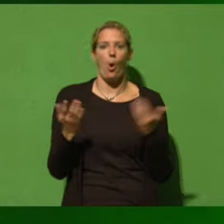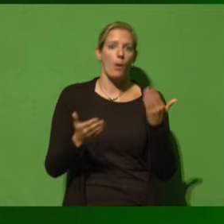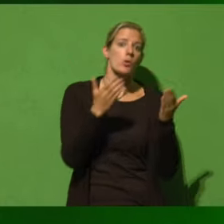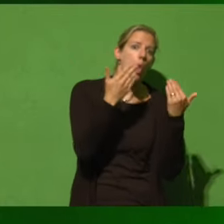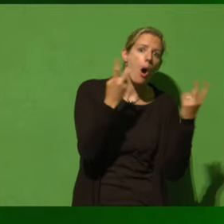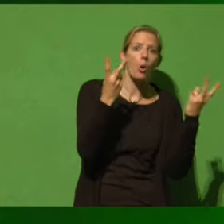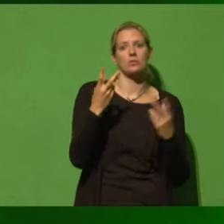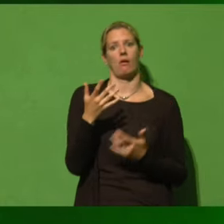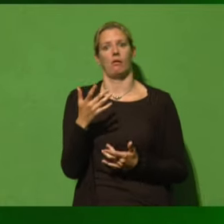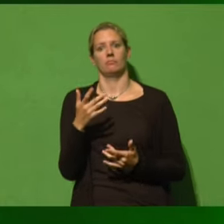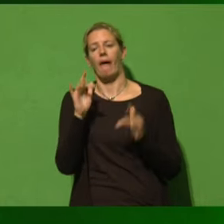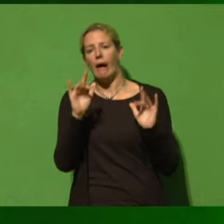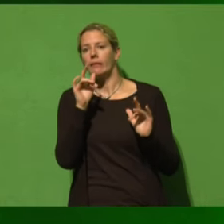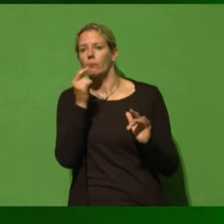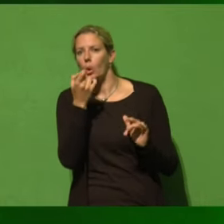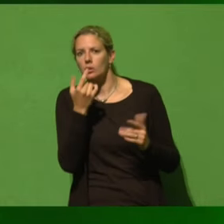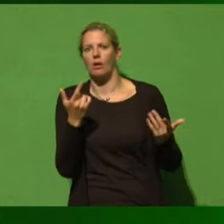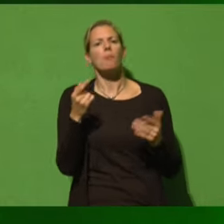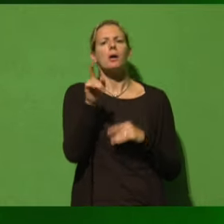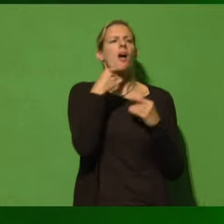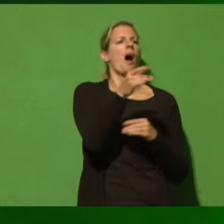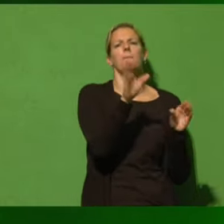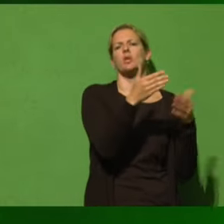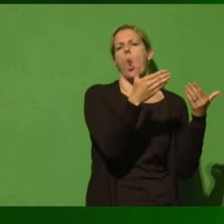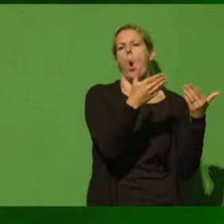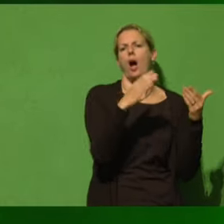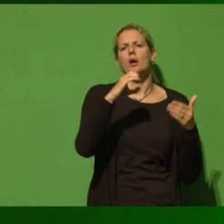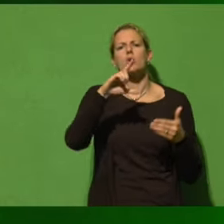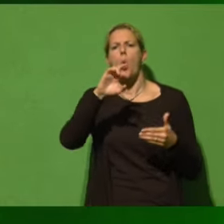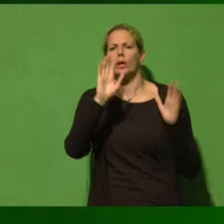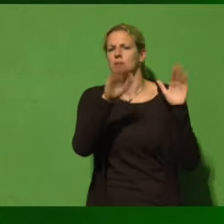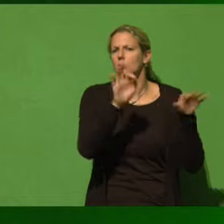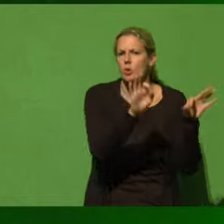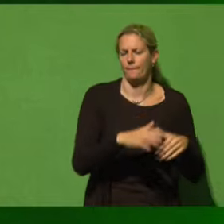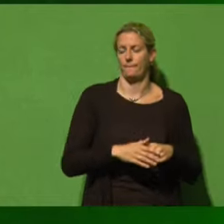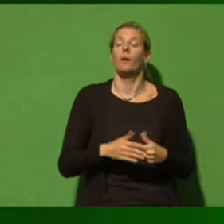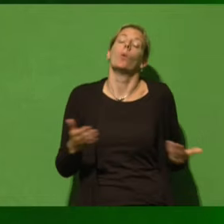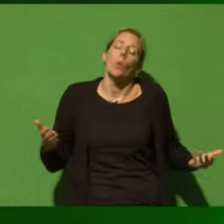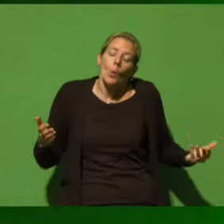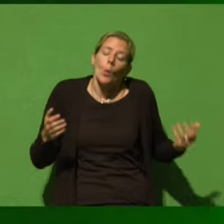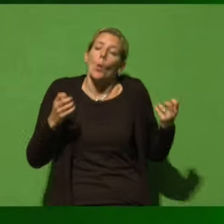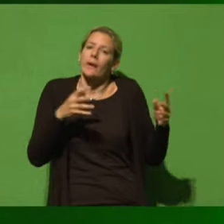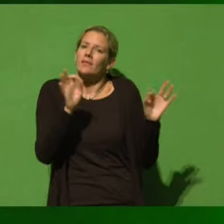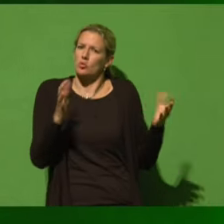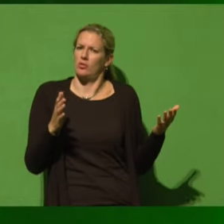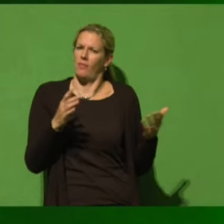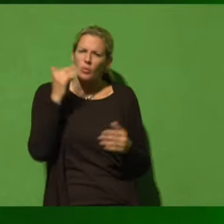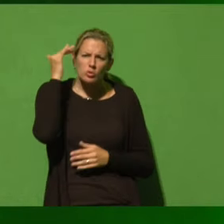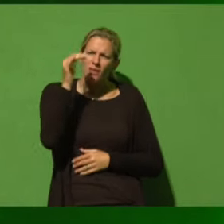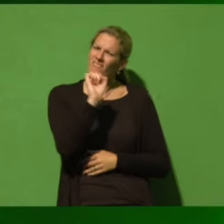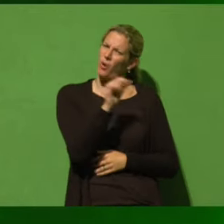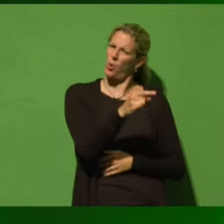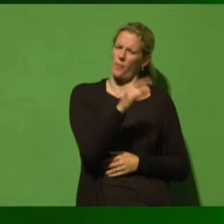man sagt immer, das mit dem Chlorhühnchen ist nicht so schlimm. Ja, es ist nicht so schlimm. Aber man muss sich auch klar machen, warum gibt es denn diese Chlorhühnchen.